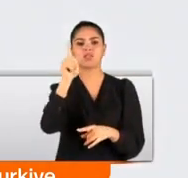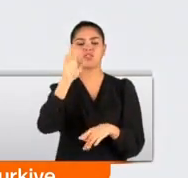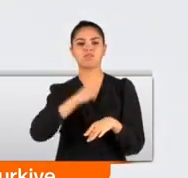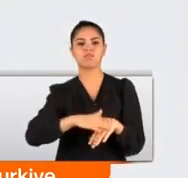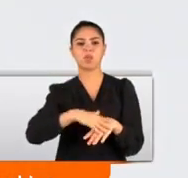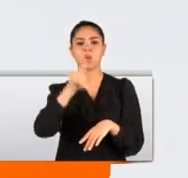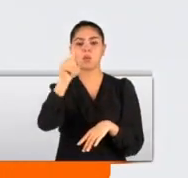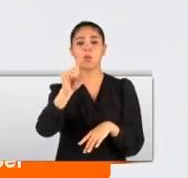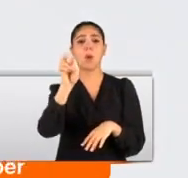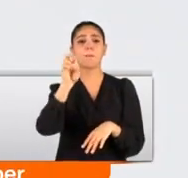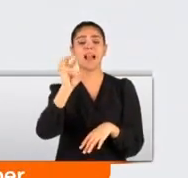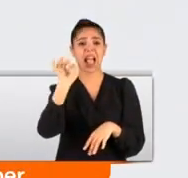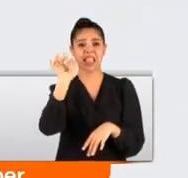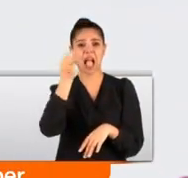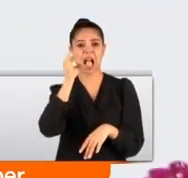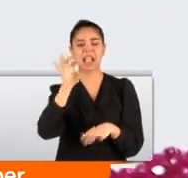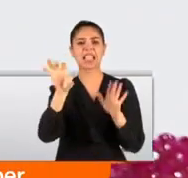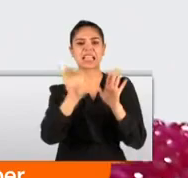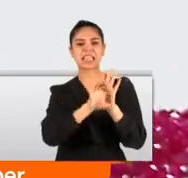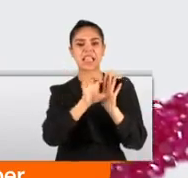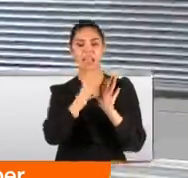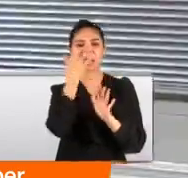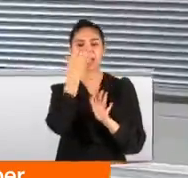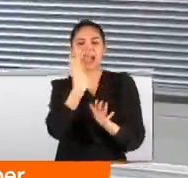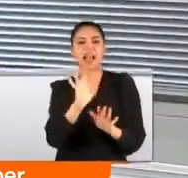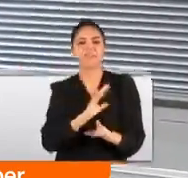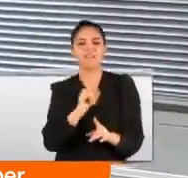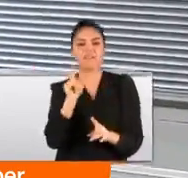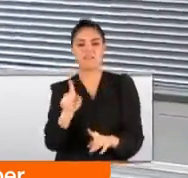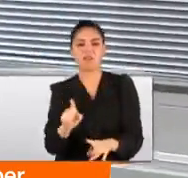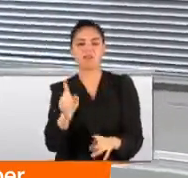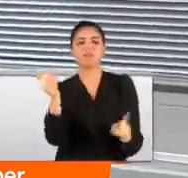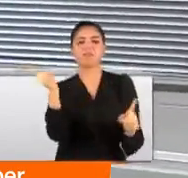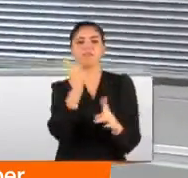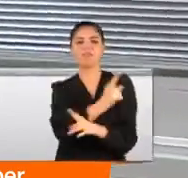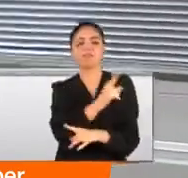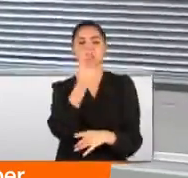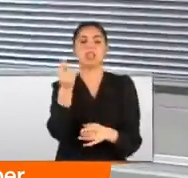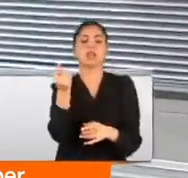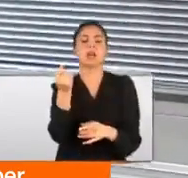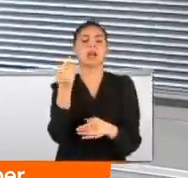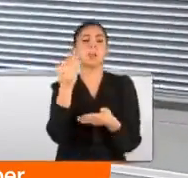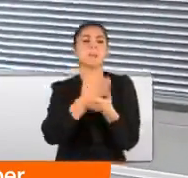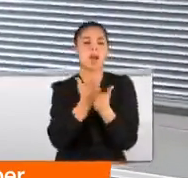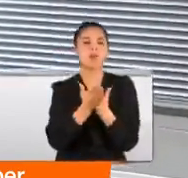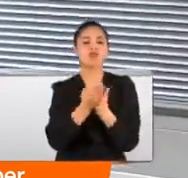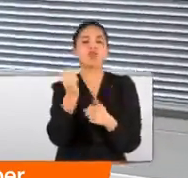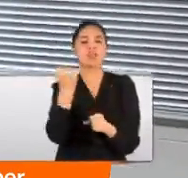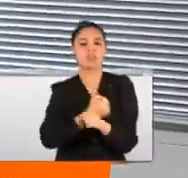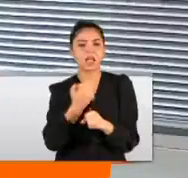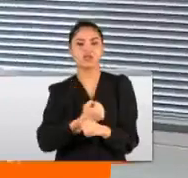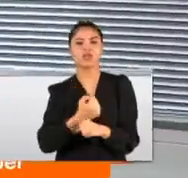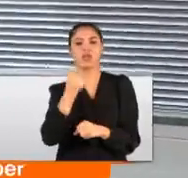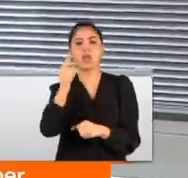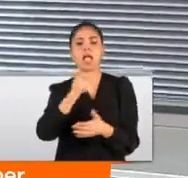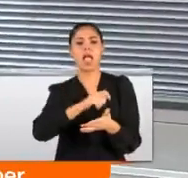Binlerce liralık pırlantaların sertifikalarına hile karıştı. Sentetik taştan tutun, kırık taşlardan tutun, yanlış taşlardan tutun.